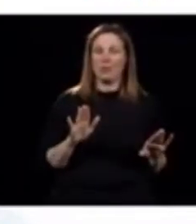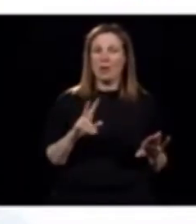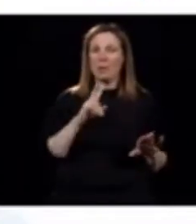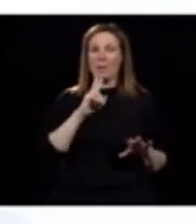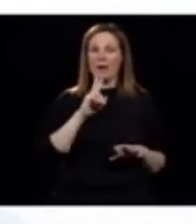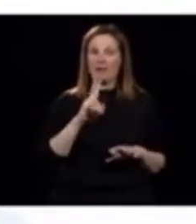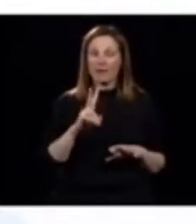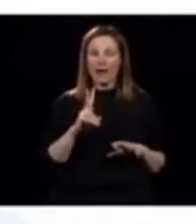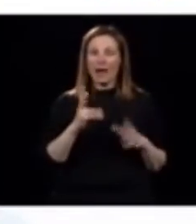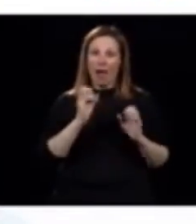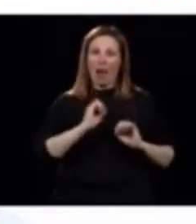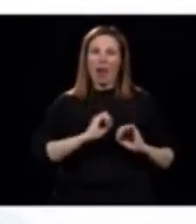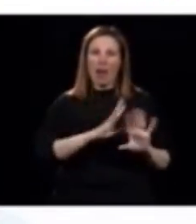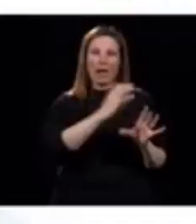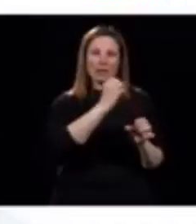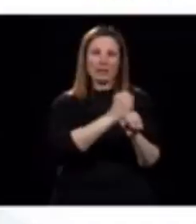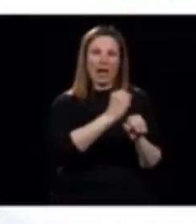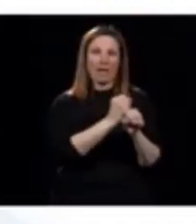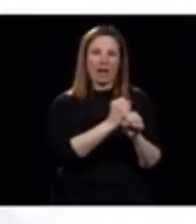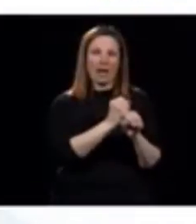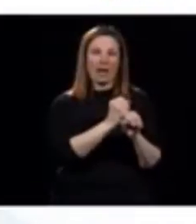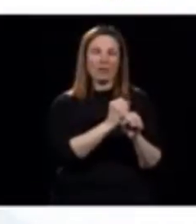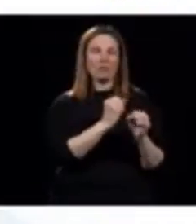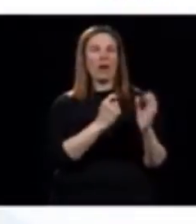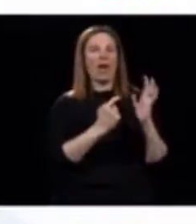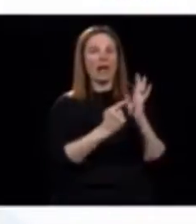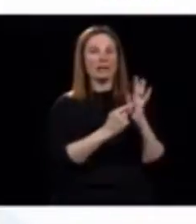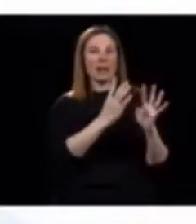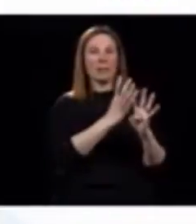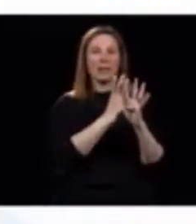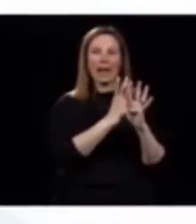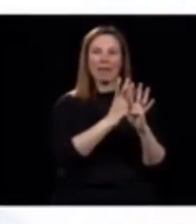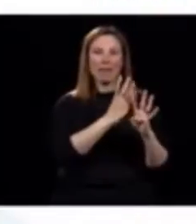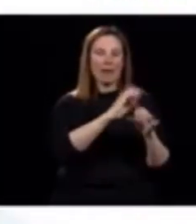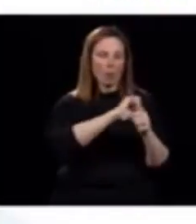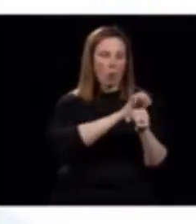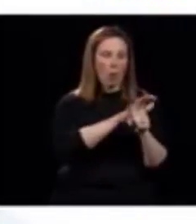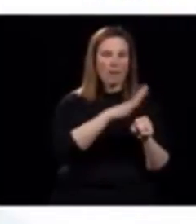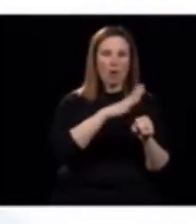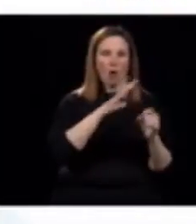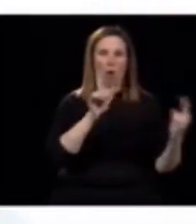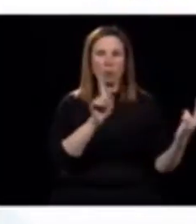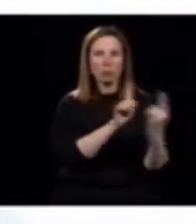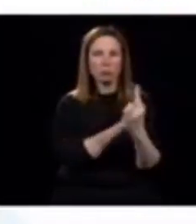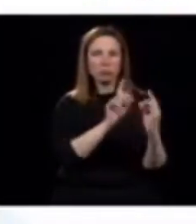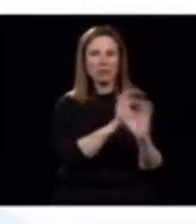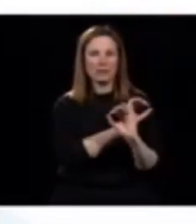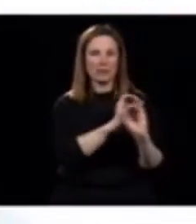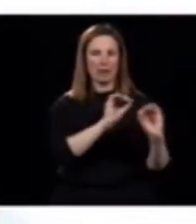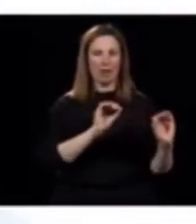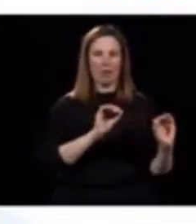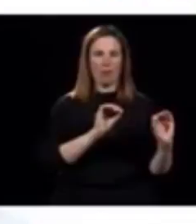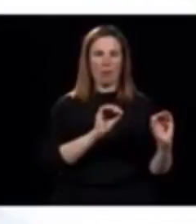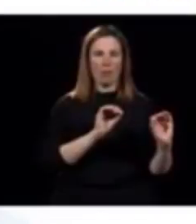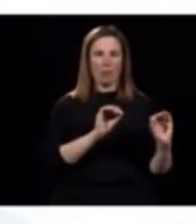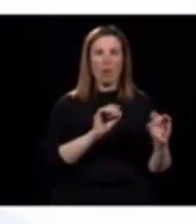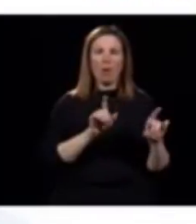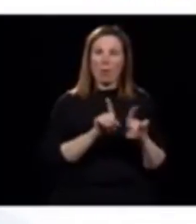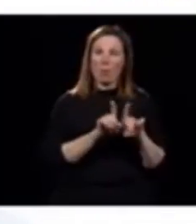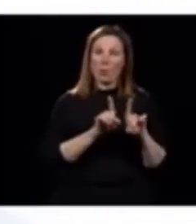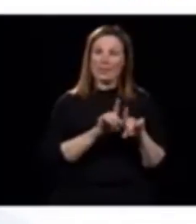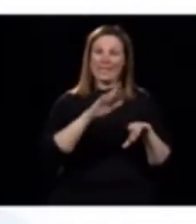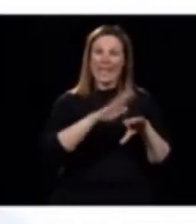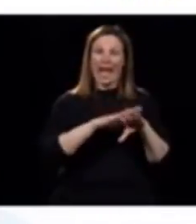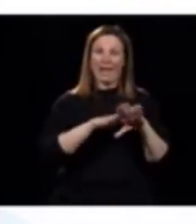dans des fonctions où elle ne sera pas exposée nécessairement à des cas. C'est une gestion qui se fait avec les principes d'un avis qu'on a reçu en santé